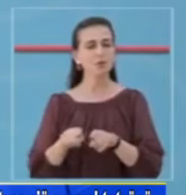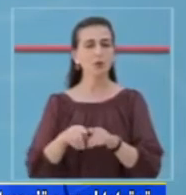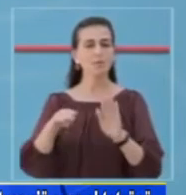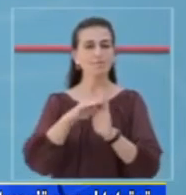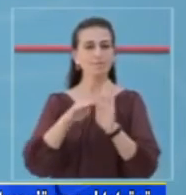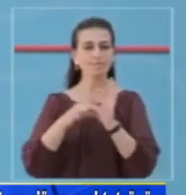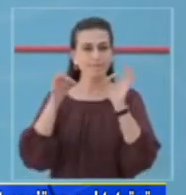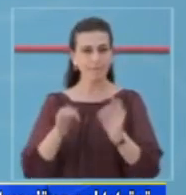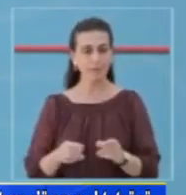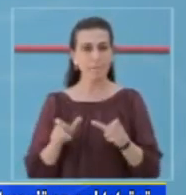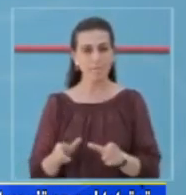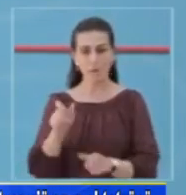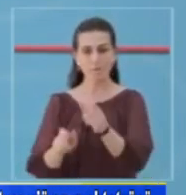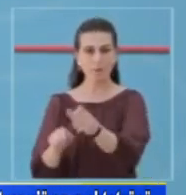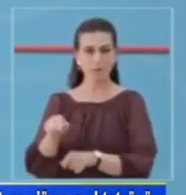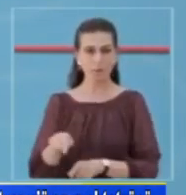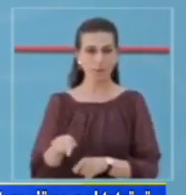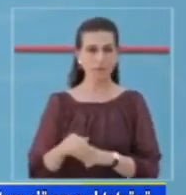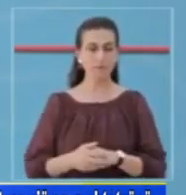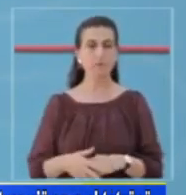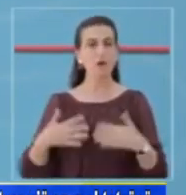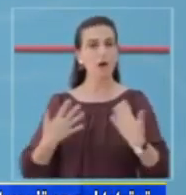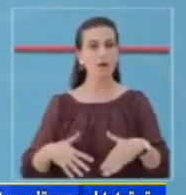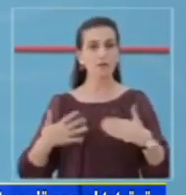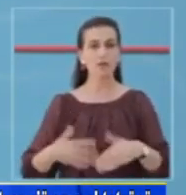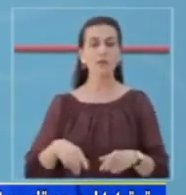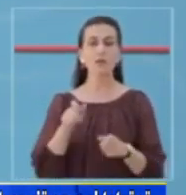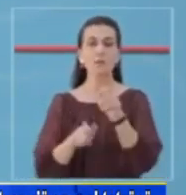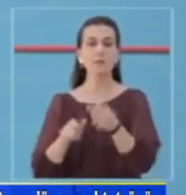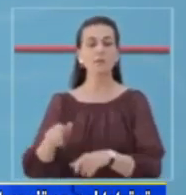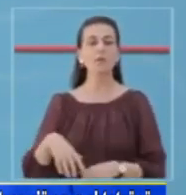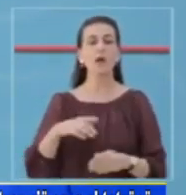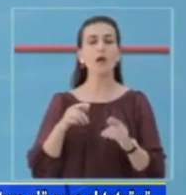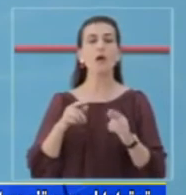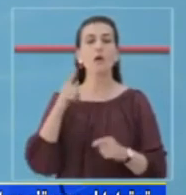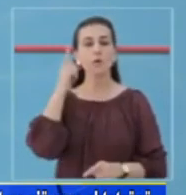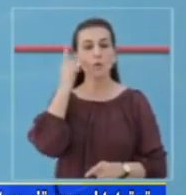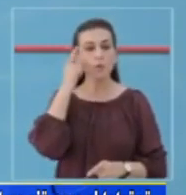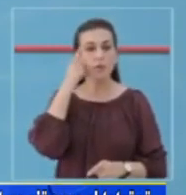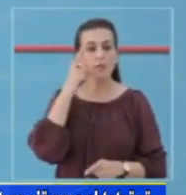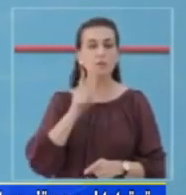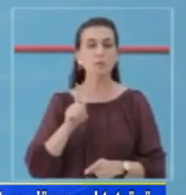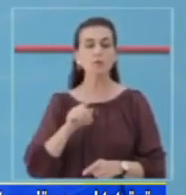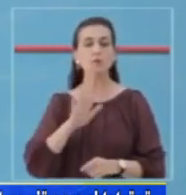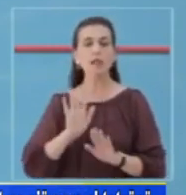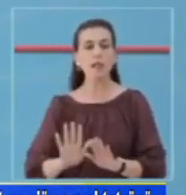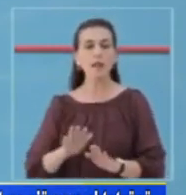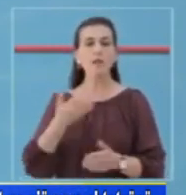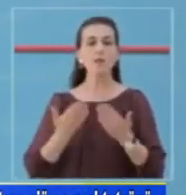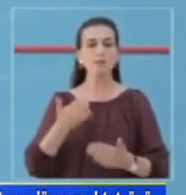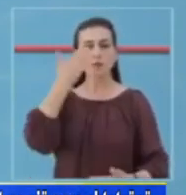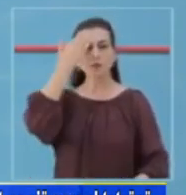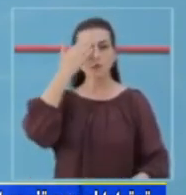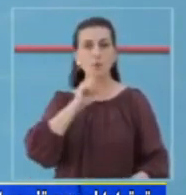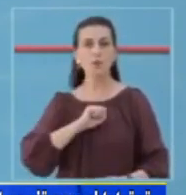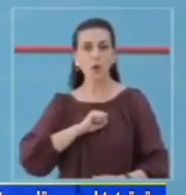protokollet për të mbrojtur punojnësit. Êshtë rëndësishme që qytetarët të jenë të gujdeshëm dhe të mos neglizhojnë as një shenj